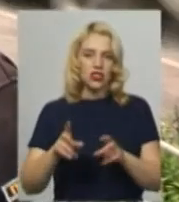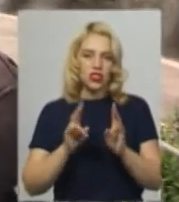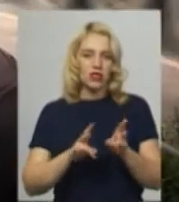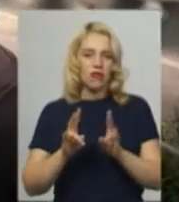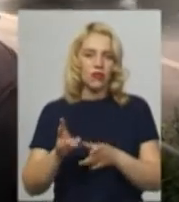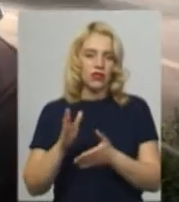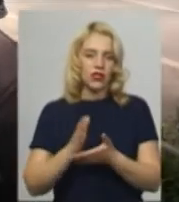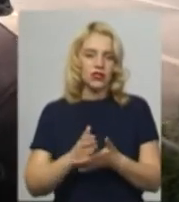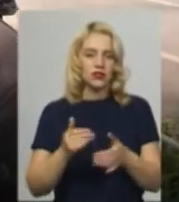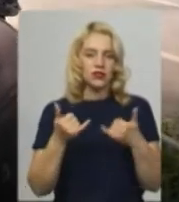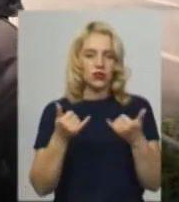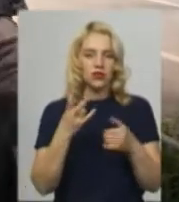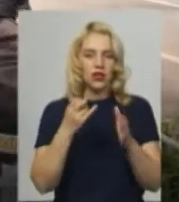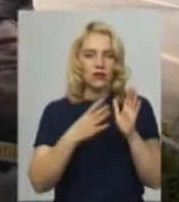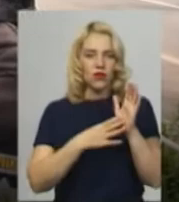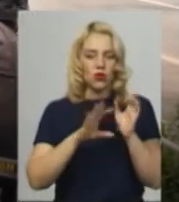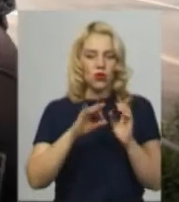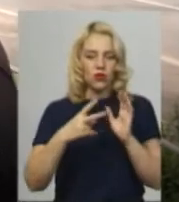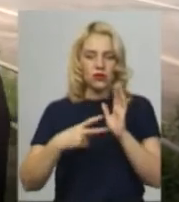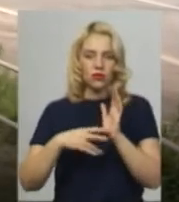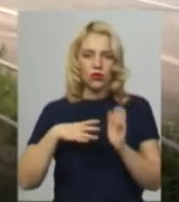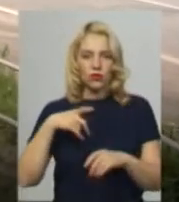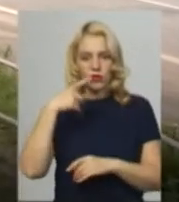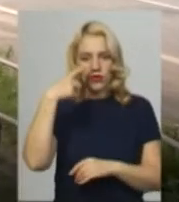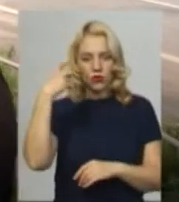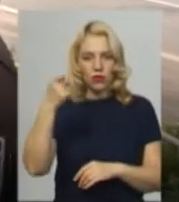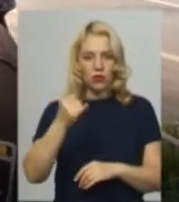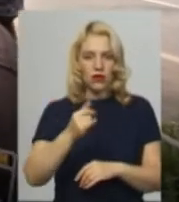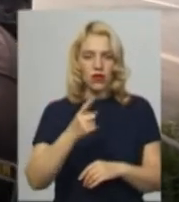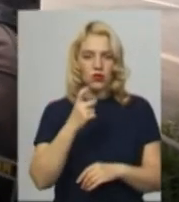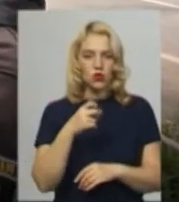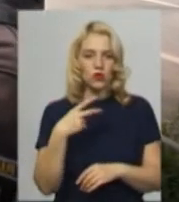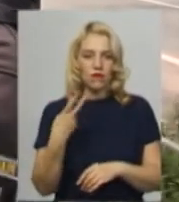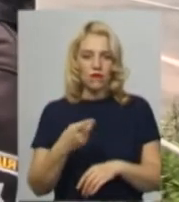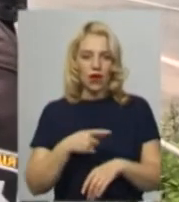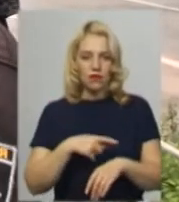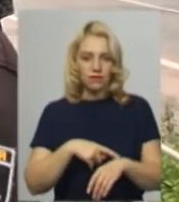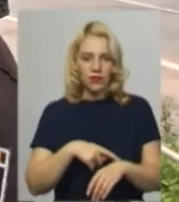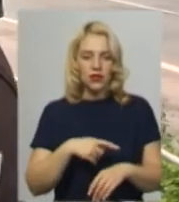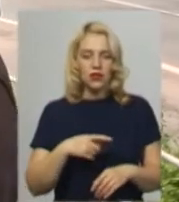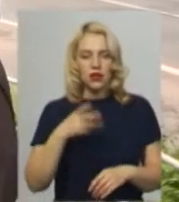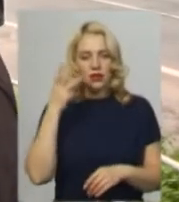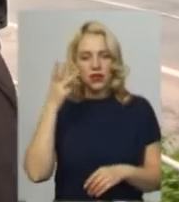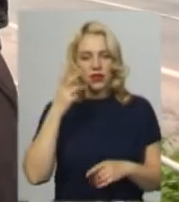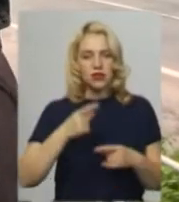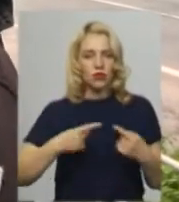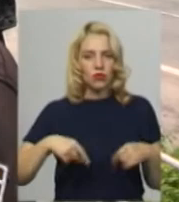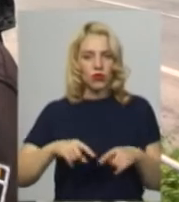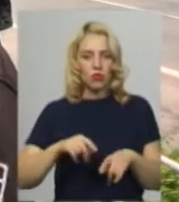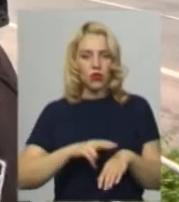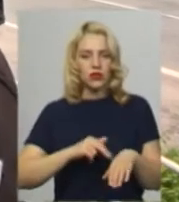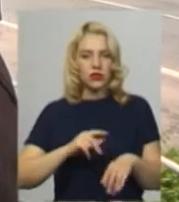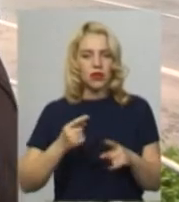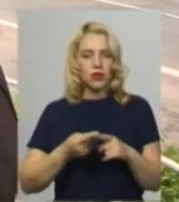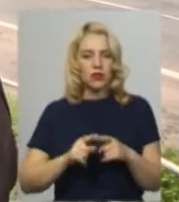о 9-й ранку надійшло повідомлення на лінію 102 Хмельницький ревідділ поліції про те, що на автодорозі